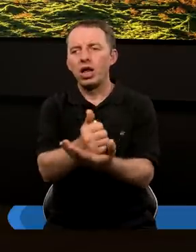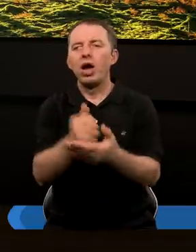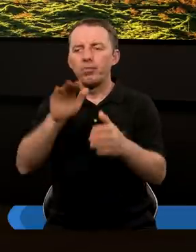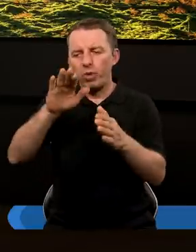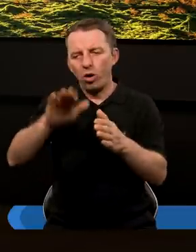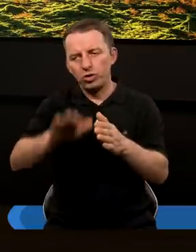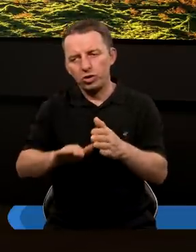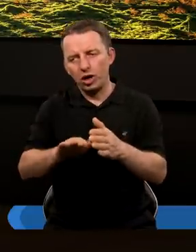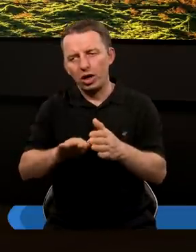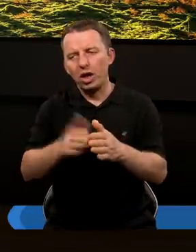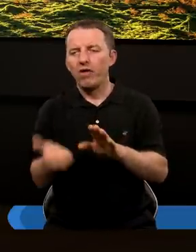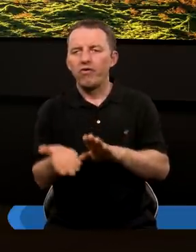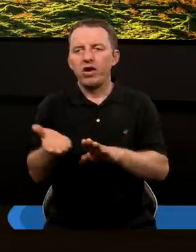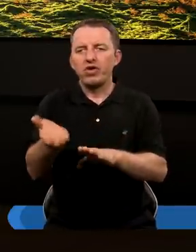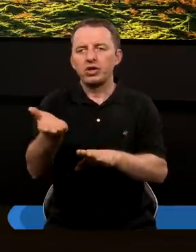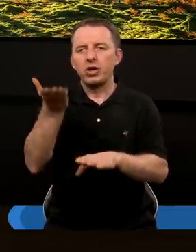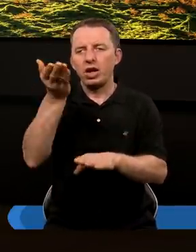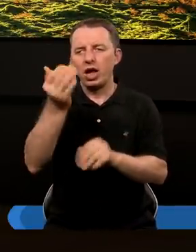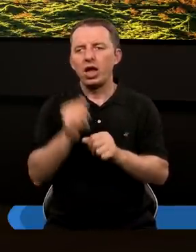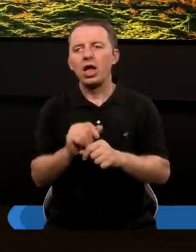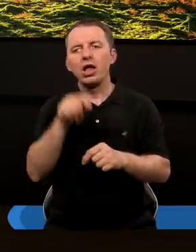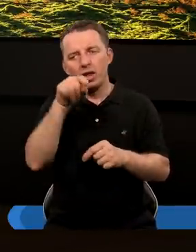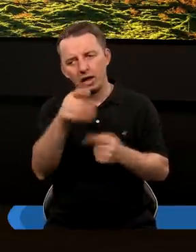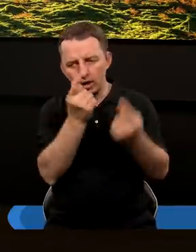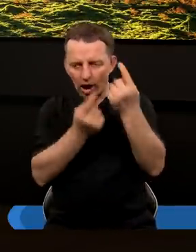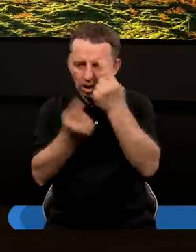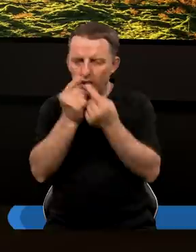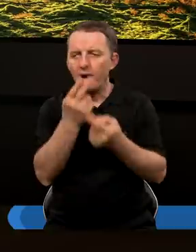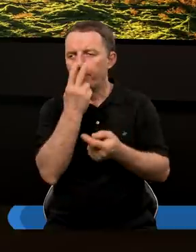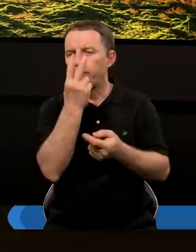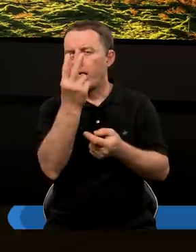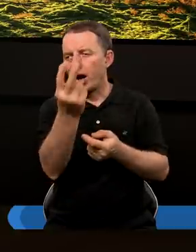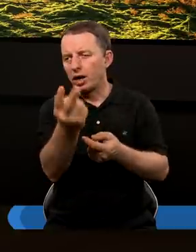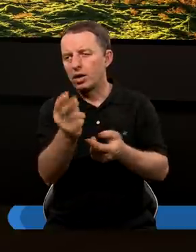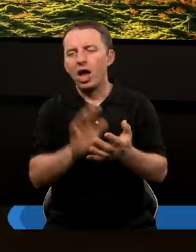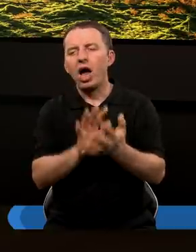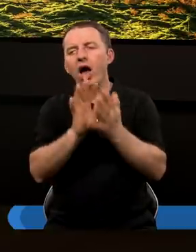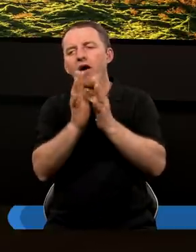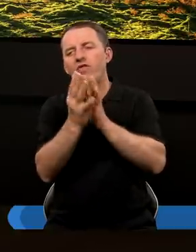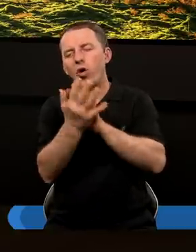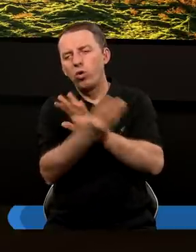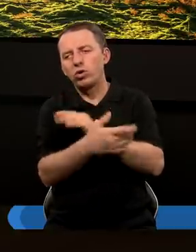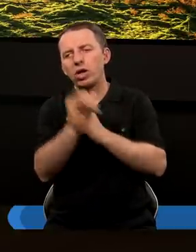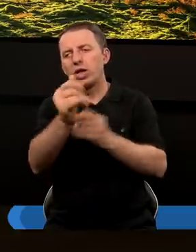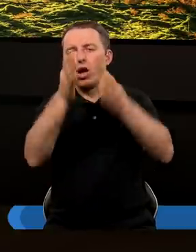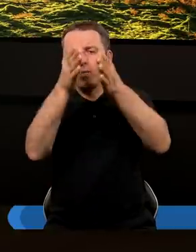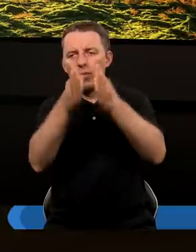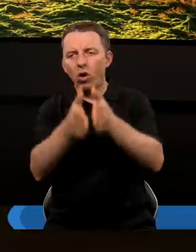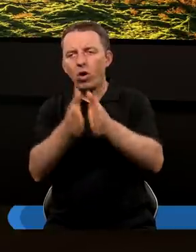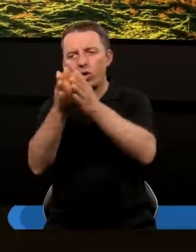poniżenie i wyższenie. I tutaj zastanawiałem się na tym, patrząc na pewną ewolucję w jego postawie.